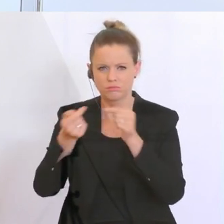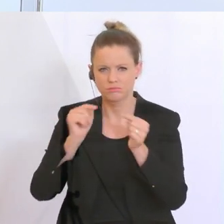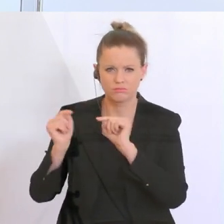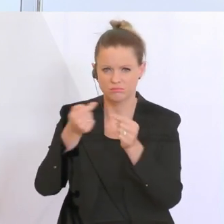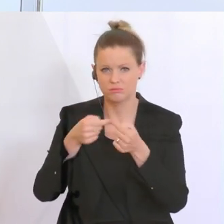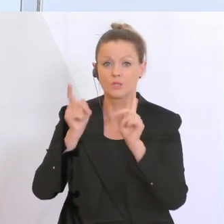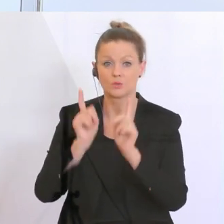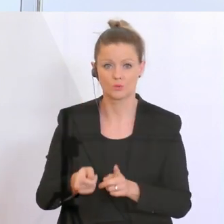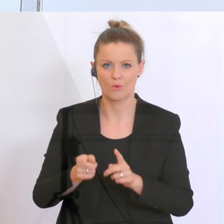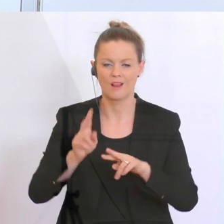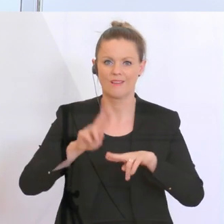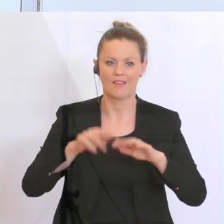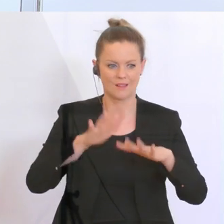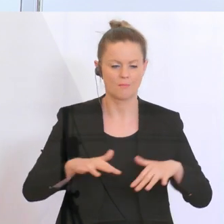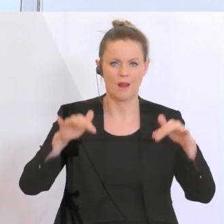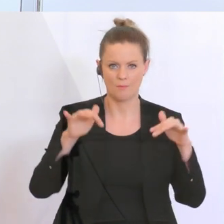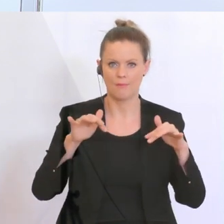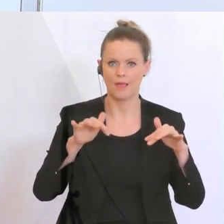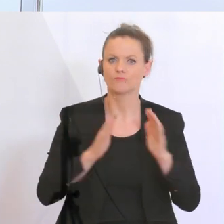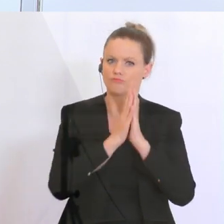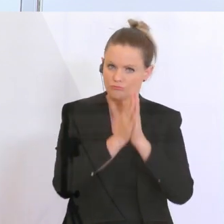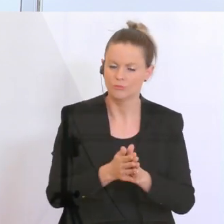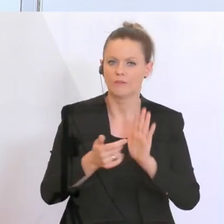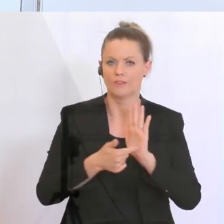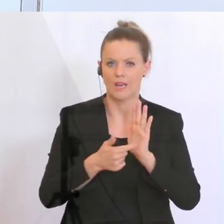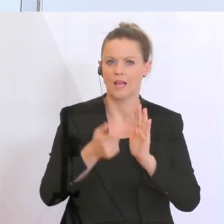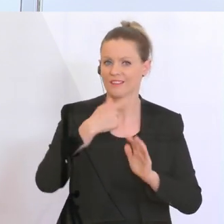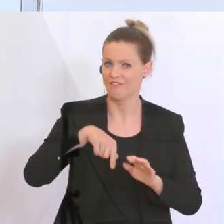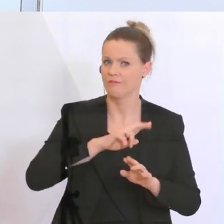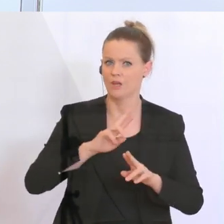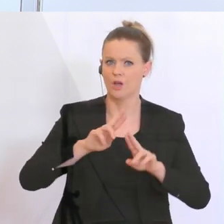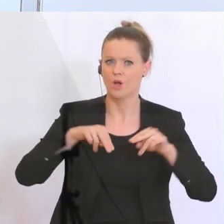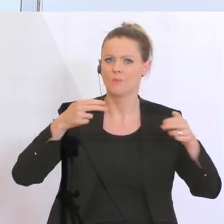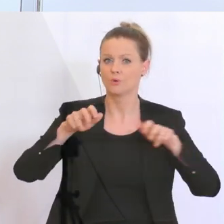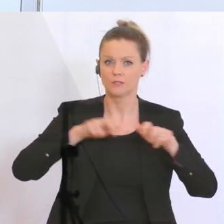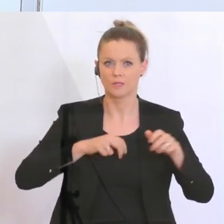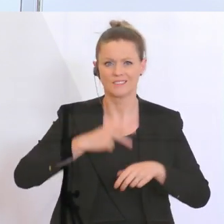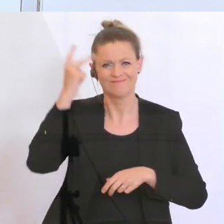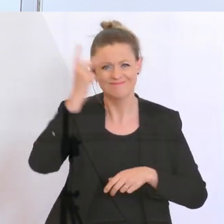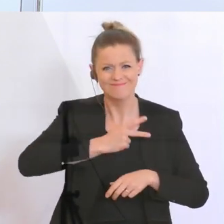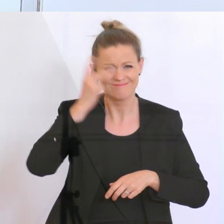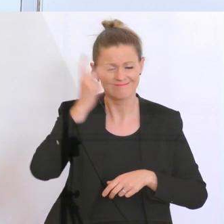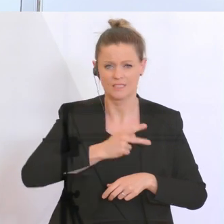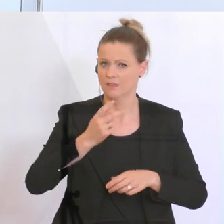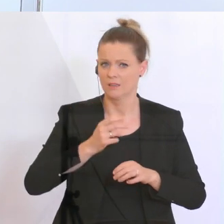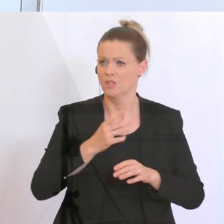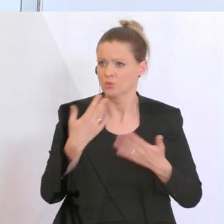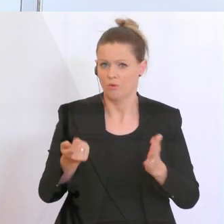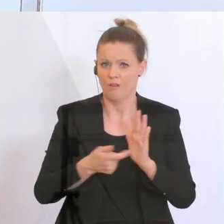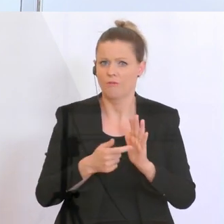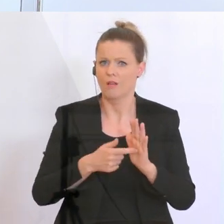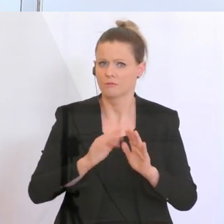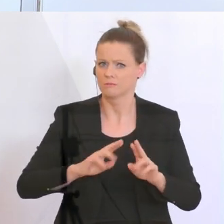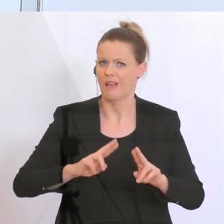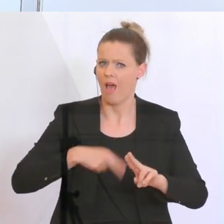Wenn das Parlament das erbittet und verlangt, dann werden wir das als Bundesregierung natürlich sofort in der geforderten Form